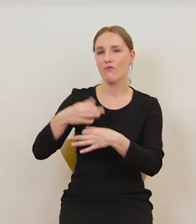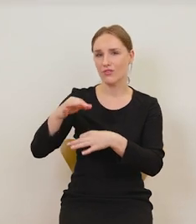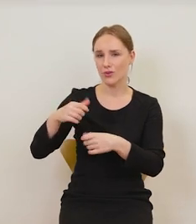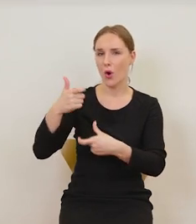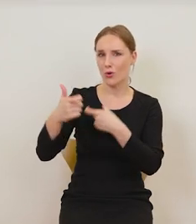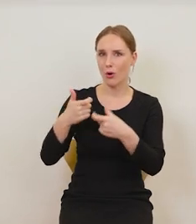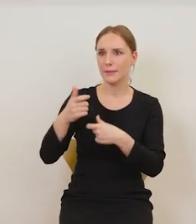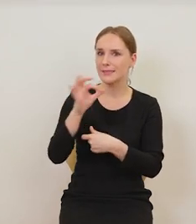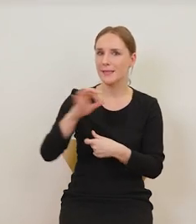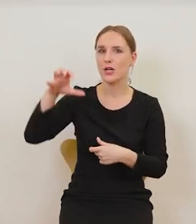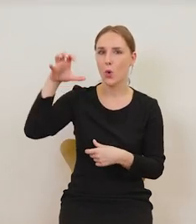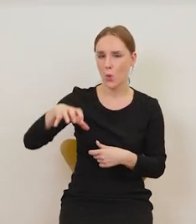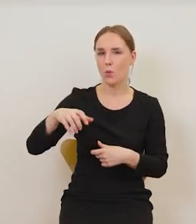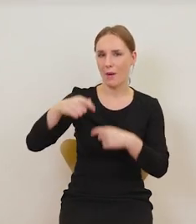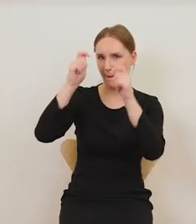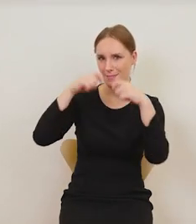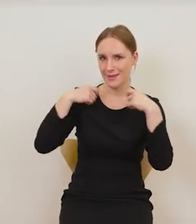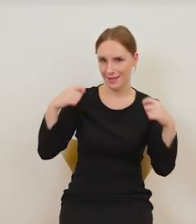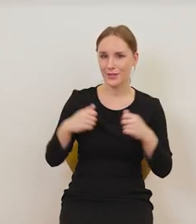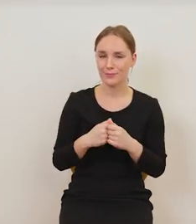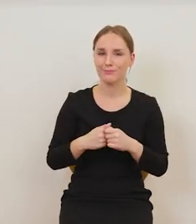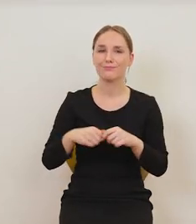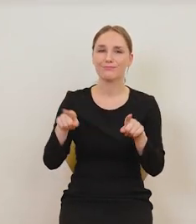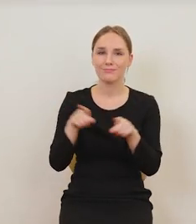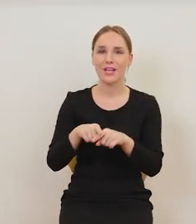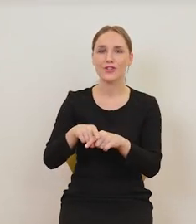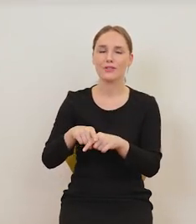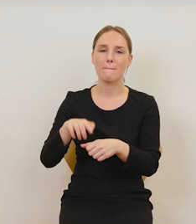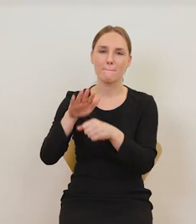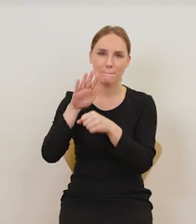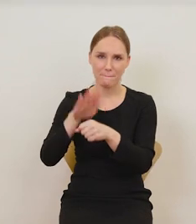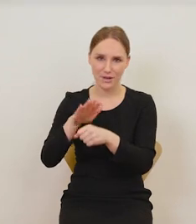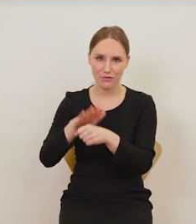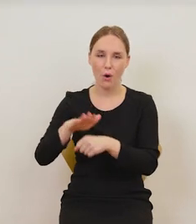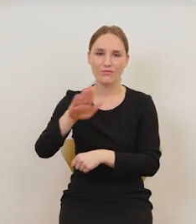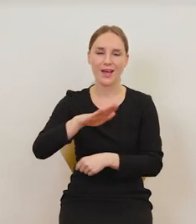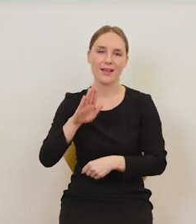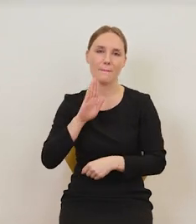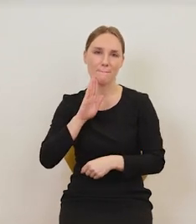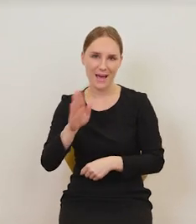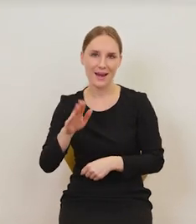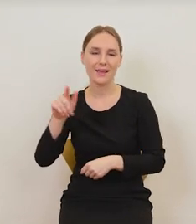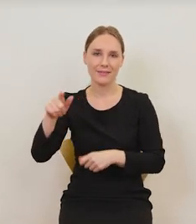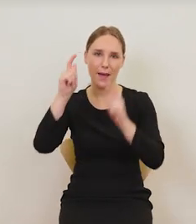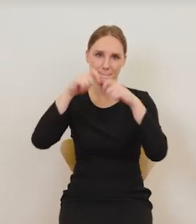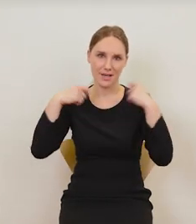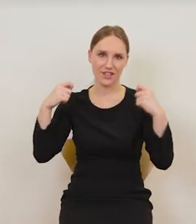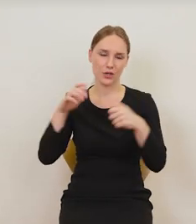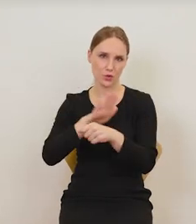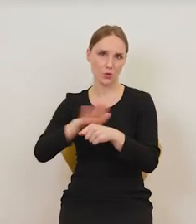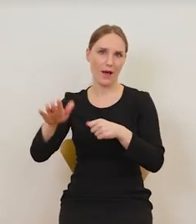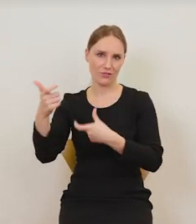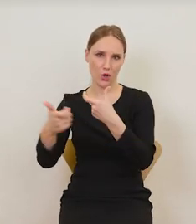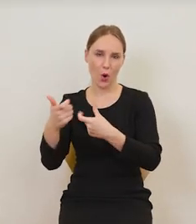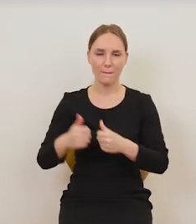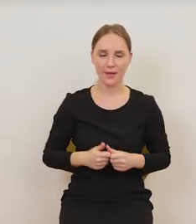piwo trapistów belgijskich jest znane na całym świecie. Stamtąd to wszystko wyszło. No i